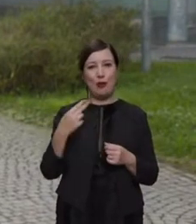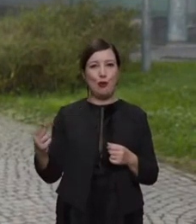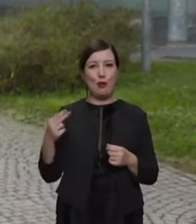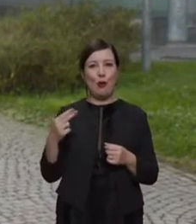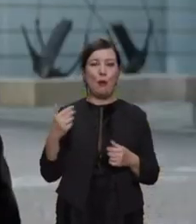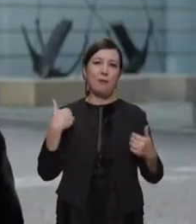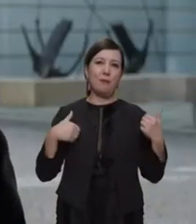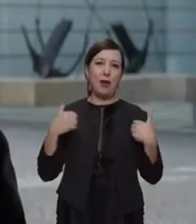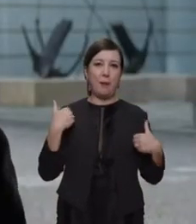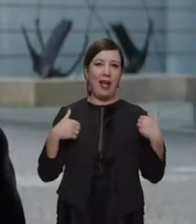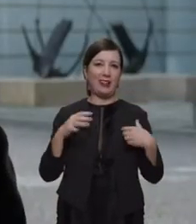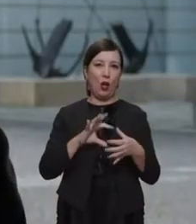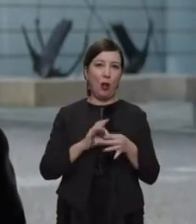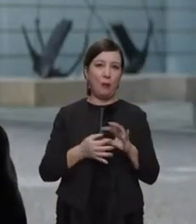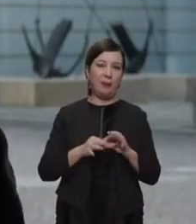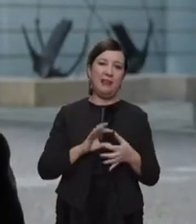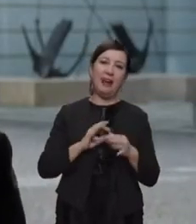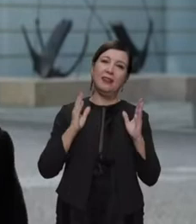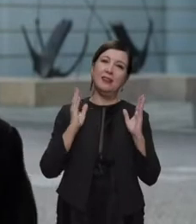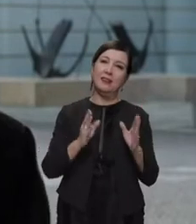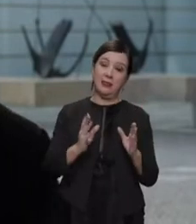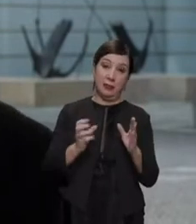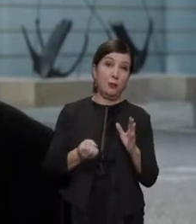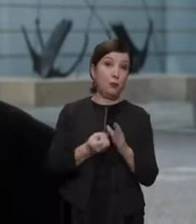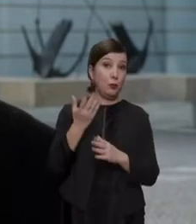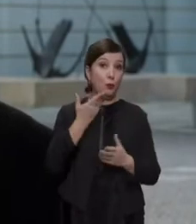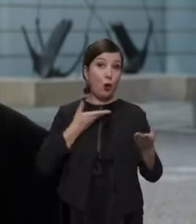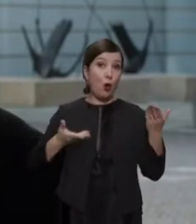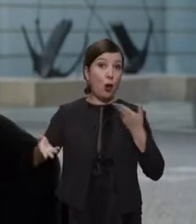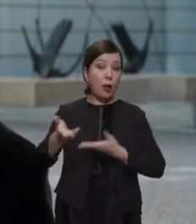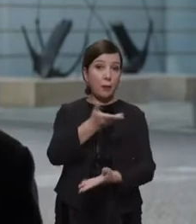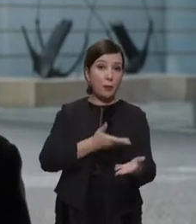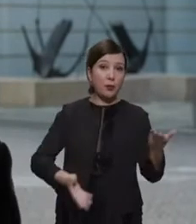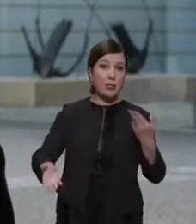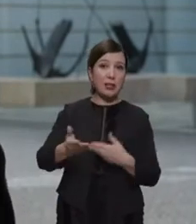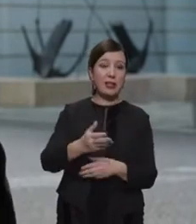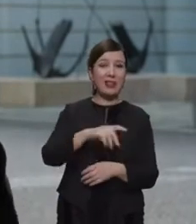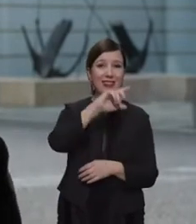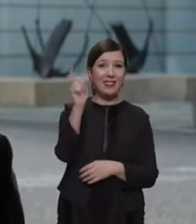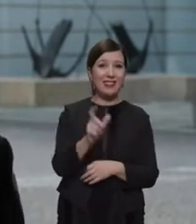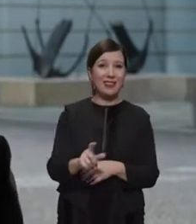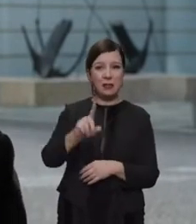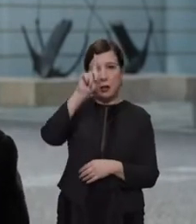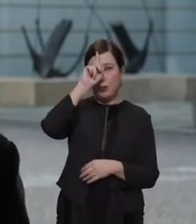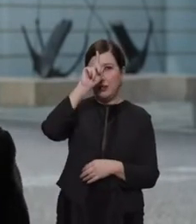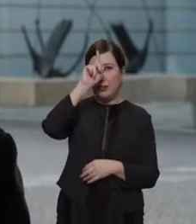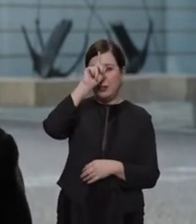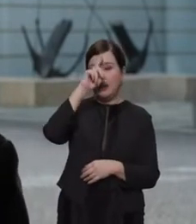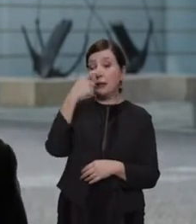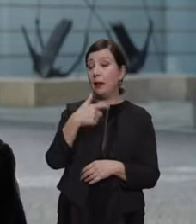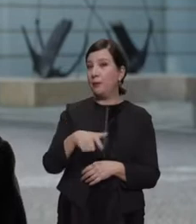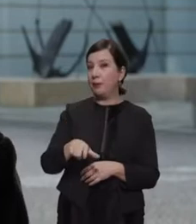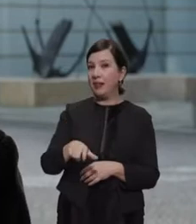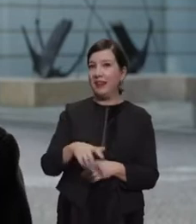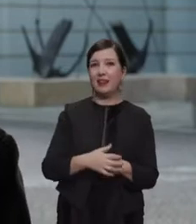Paralimpiadi, che sono il frutto in realtà di una collaborazione italo-tedesca,